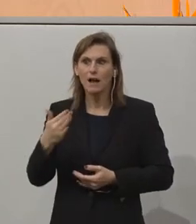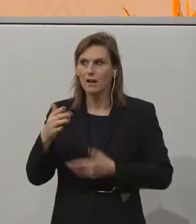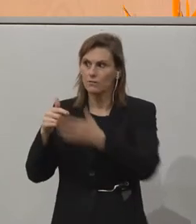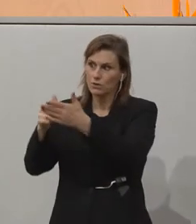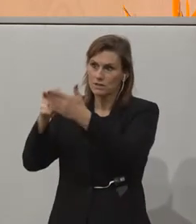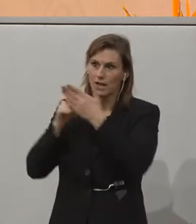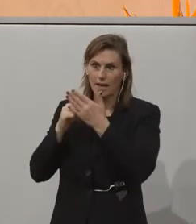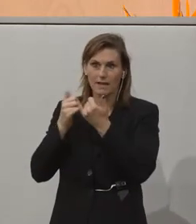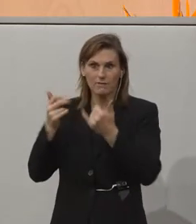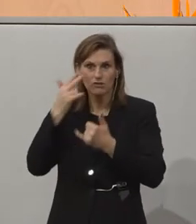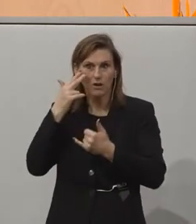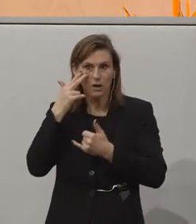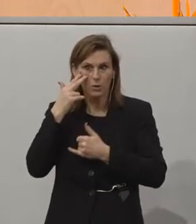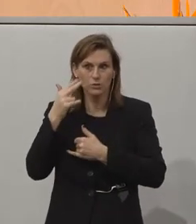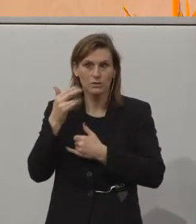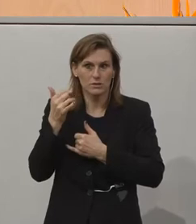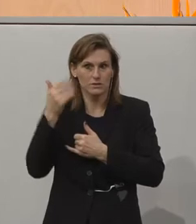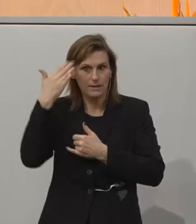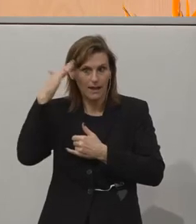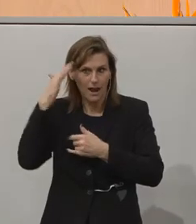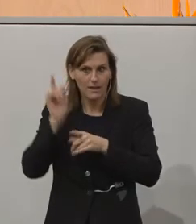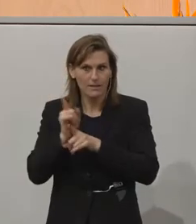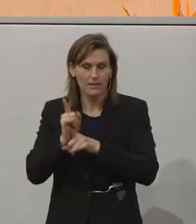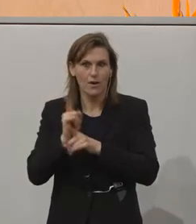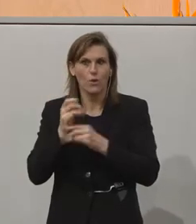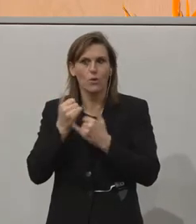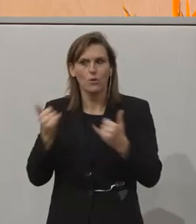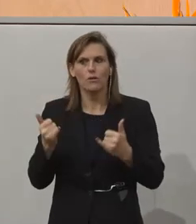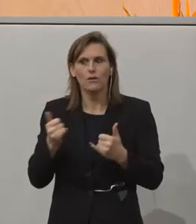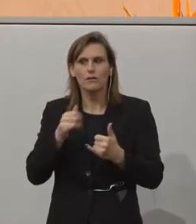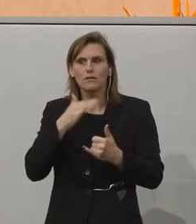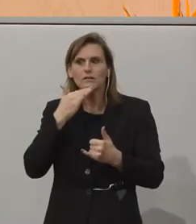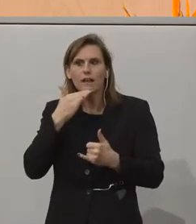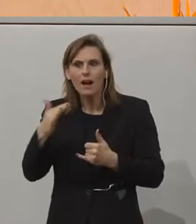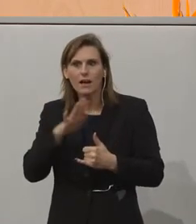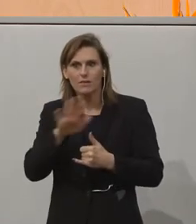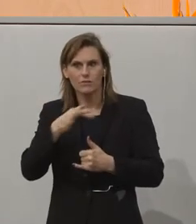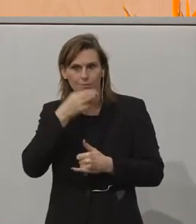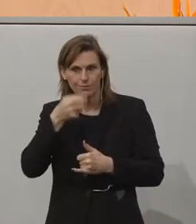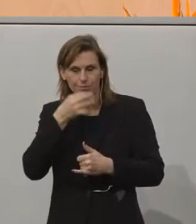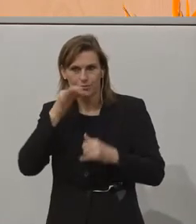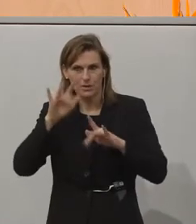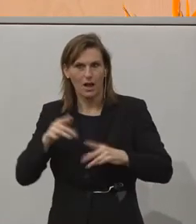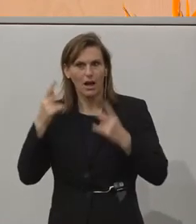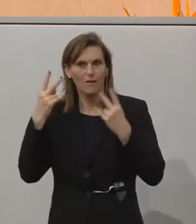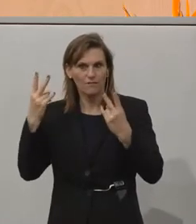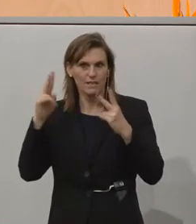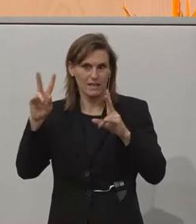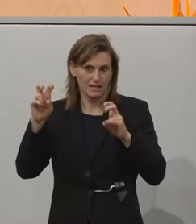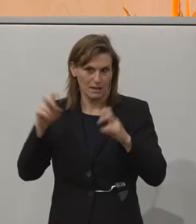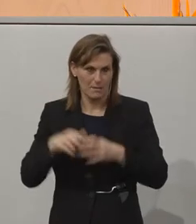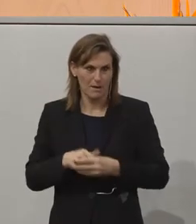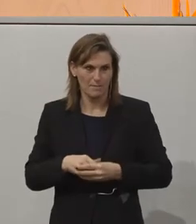your expertise on these topics. Mary David from the Trinity Center for People with Intellectual